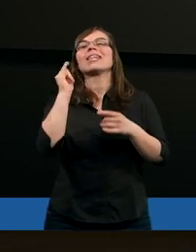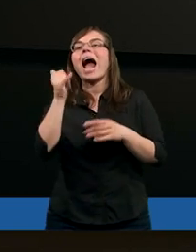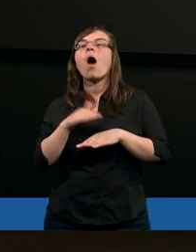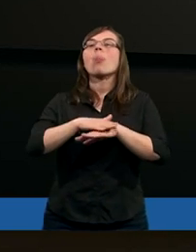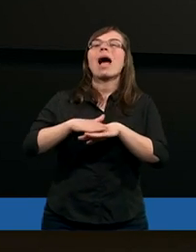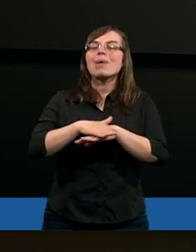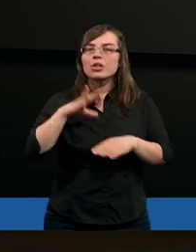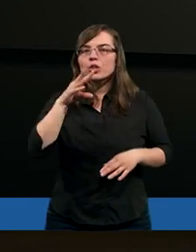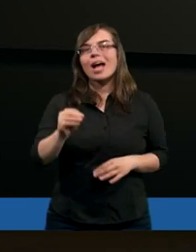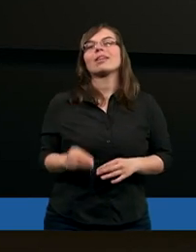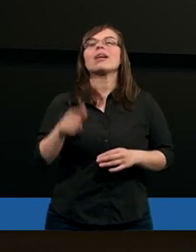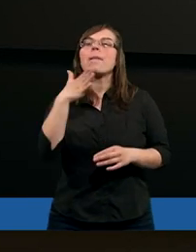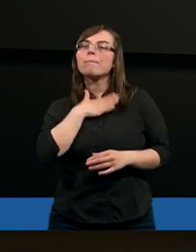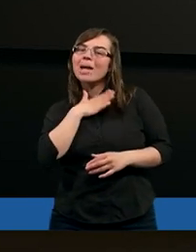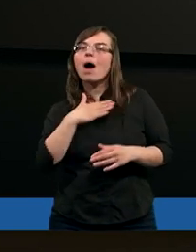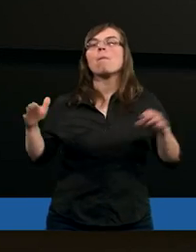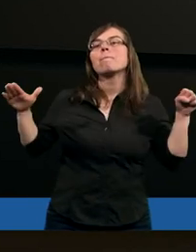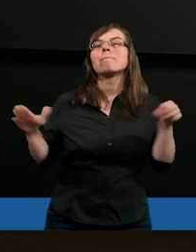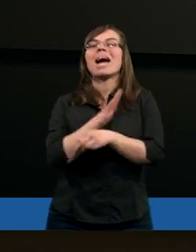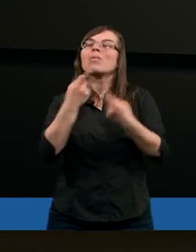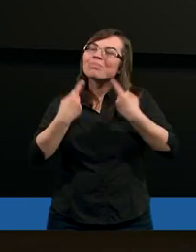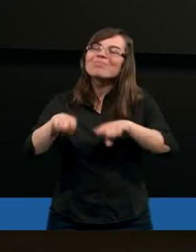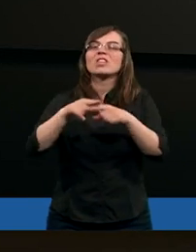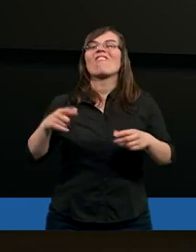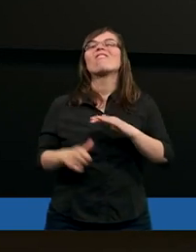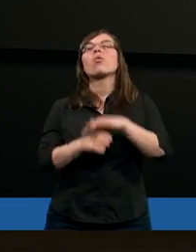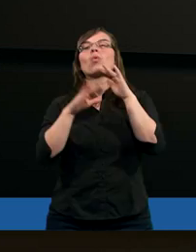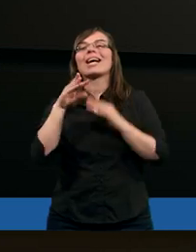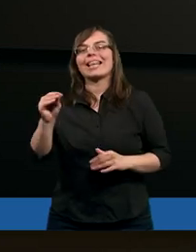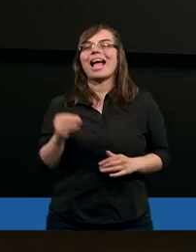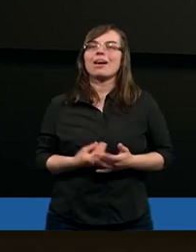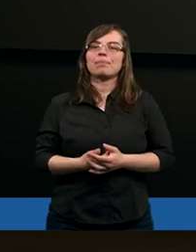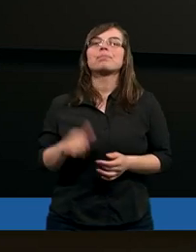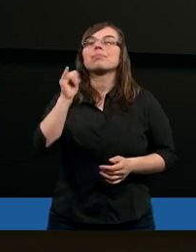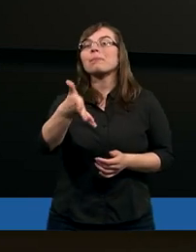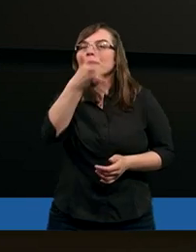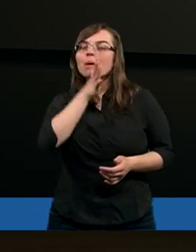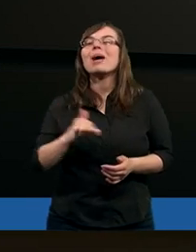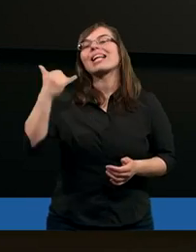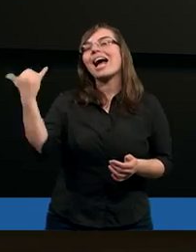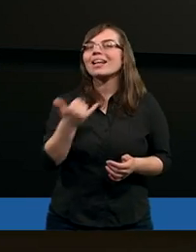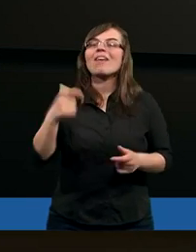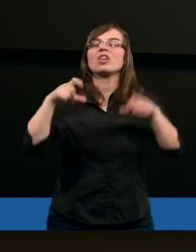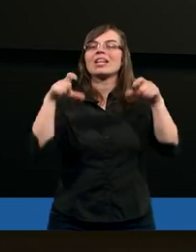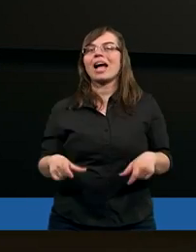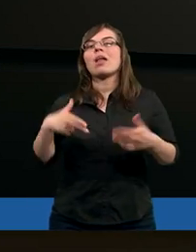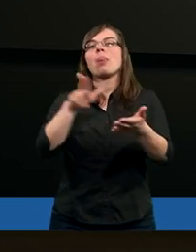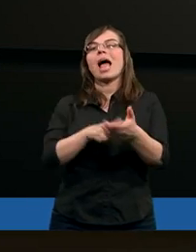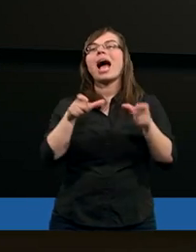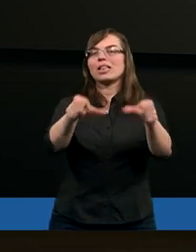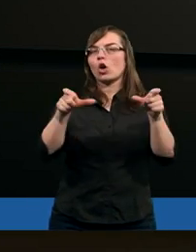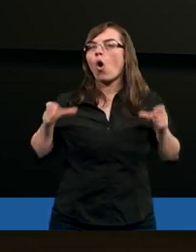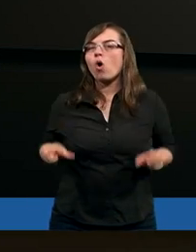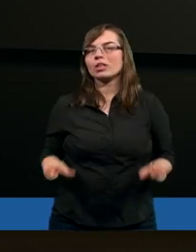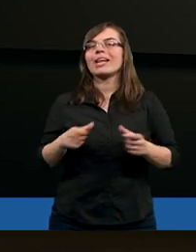namaszczony, miał pełnić pewne funkcje. Mesjasz zawsze zasiadał na